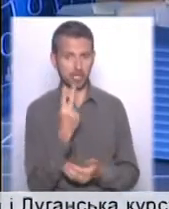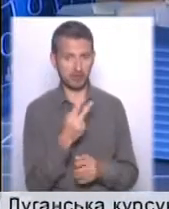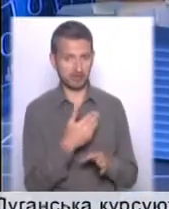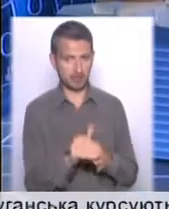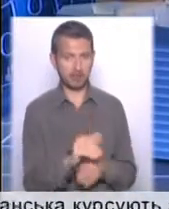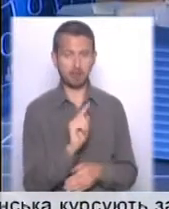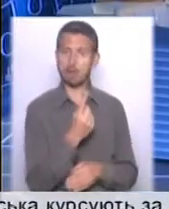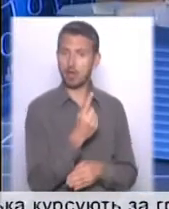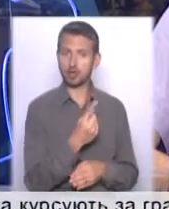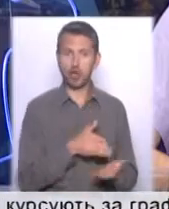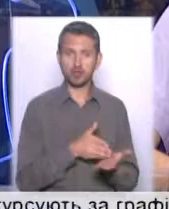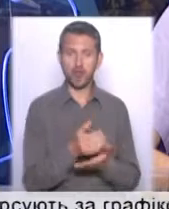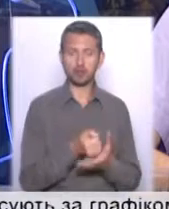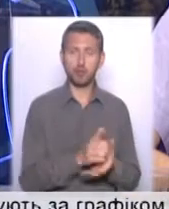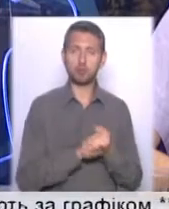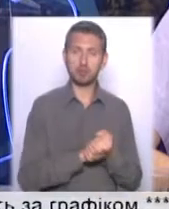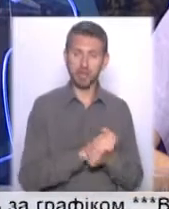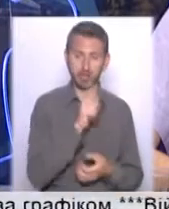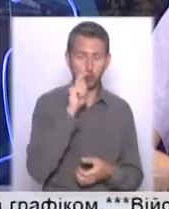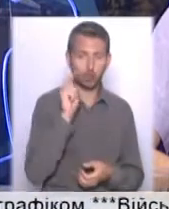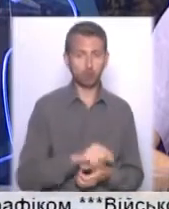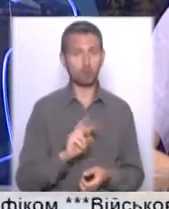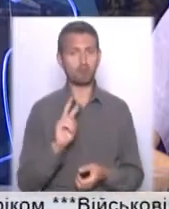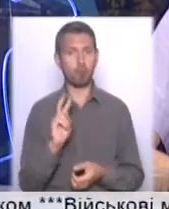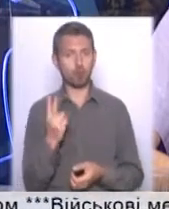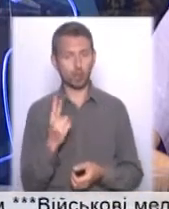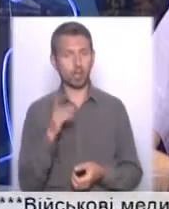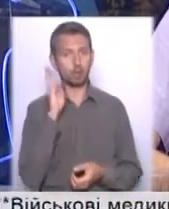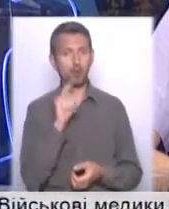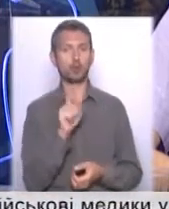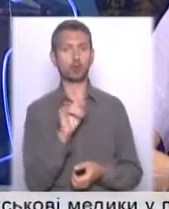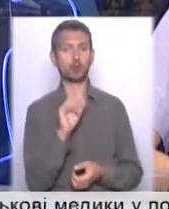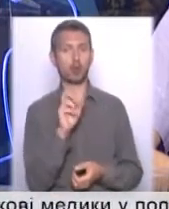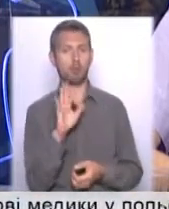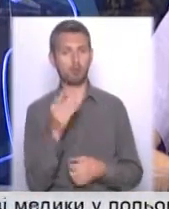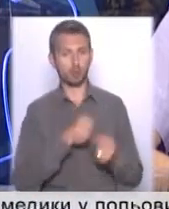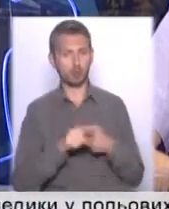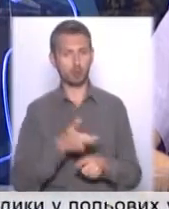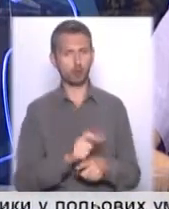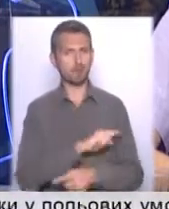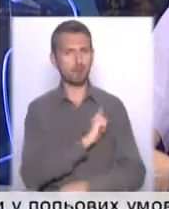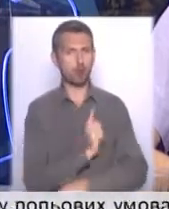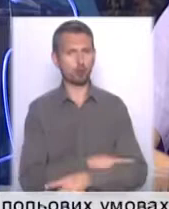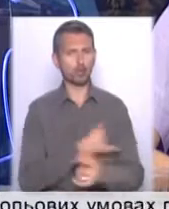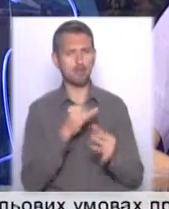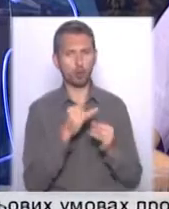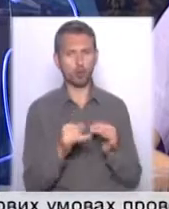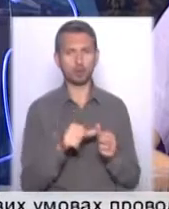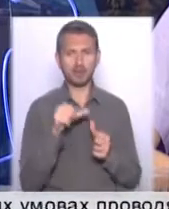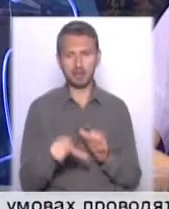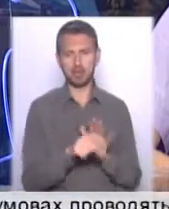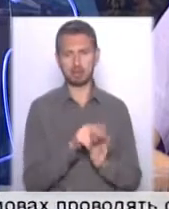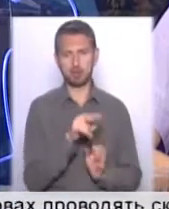перше. Це дійсно шлях до примирення зупинення. По-друге, посол Зурабов, який повертається, він дуже потужний переговорник саме з Петром Порошенком.